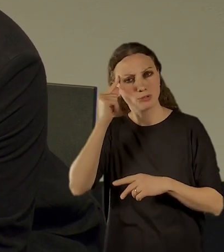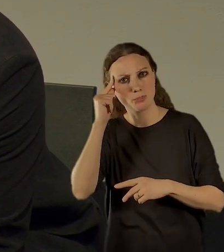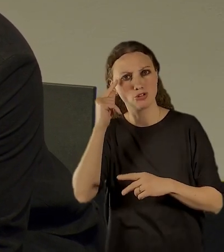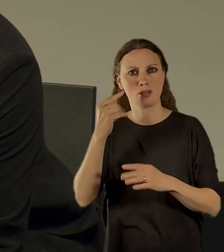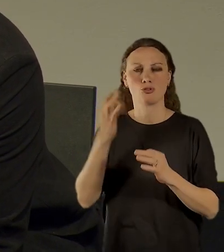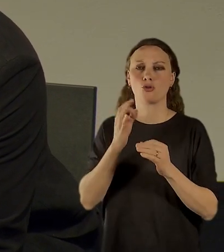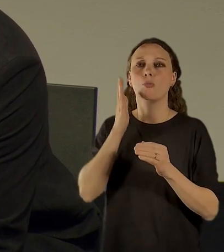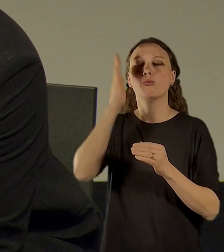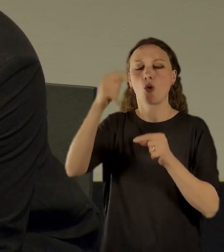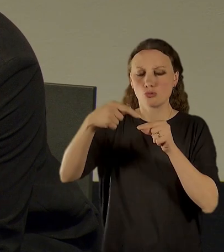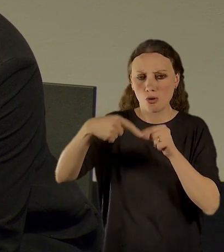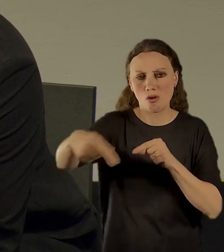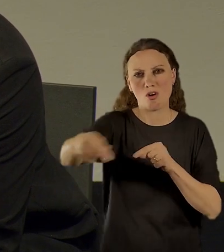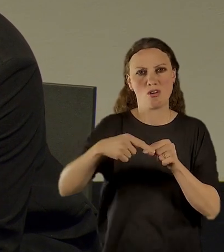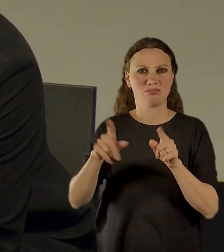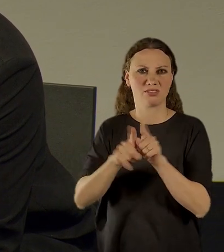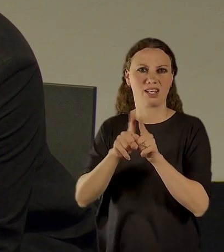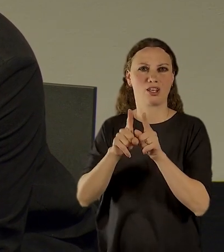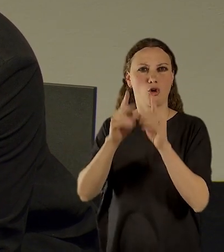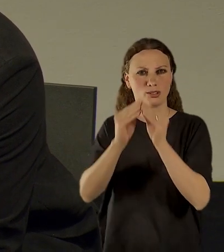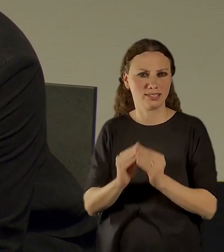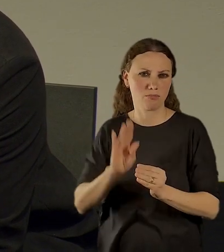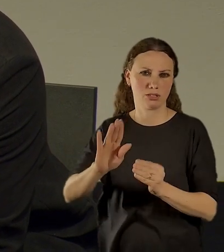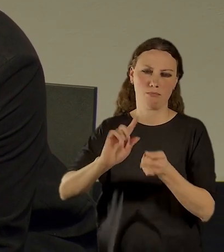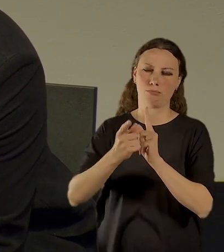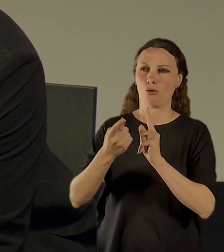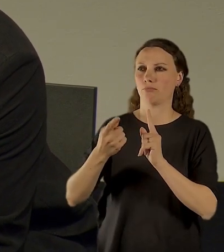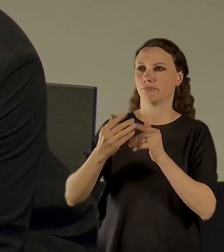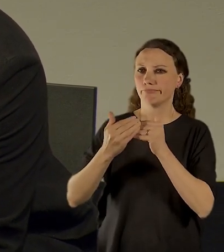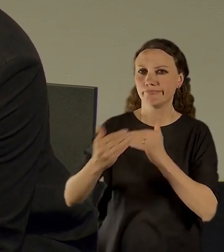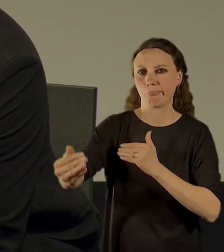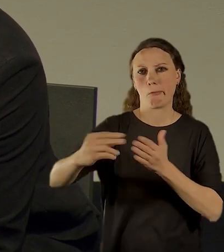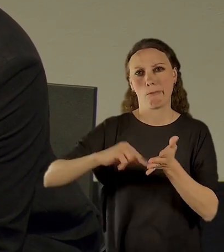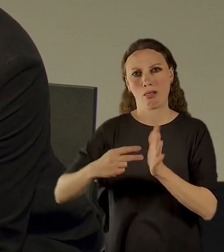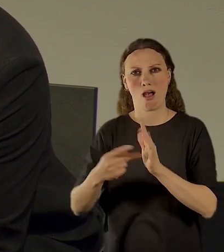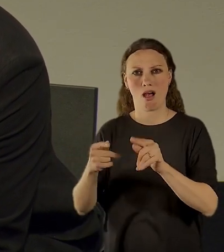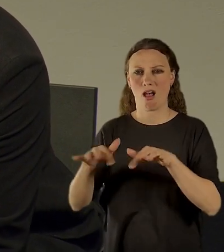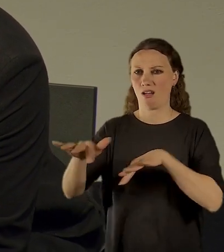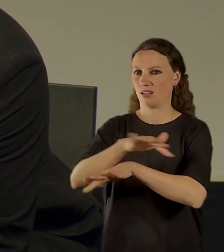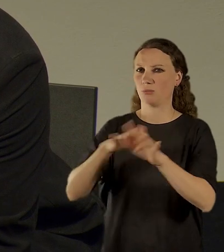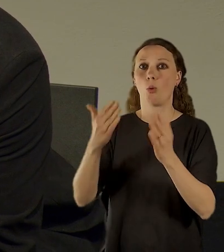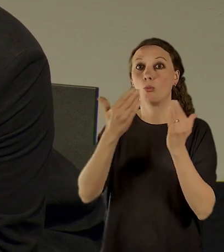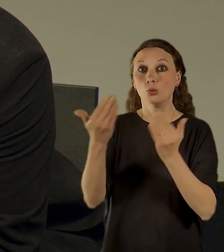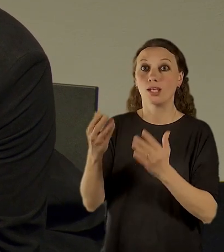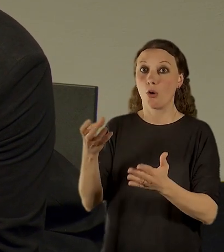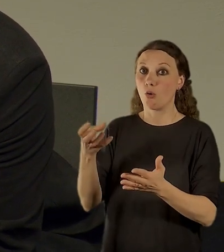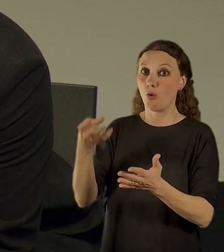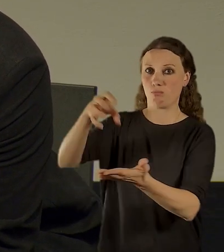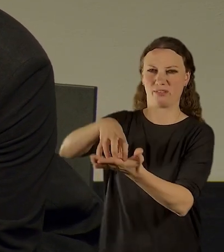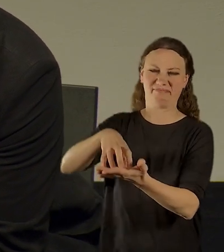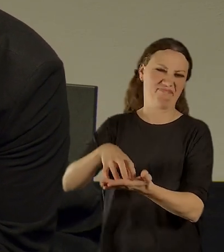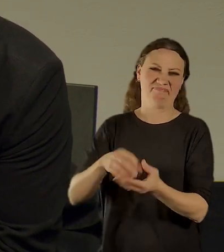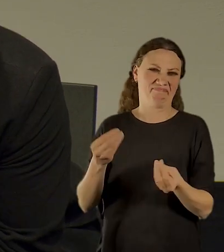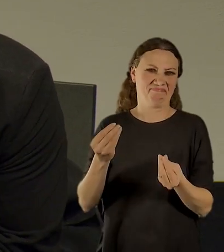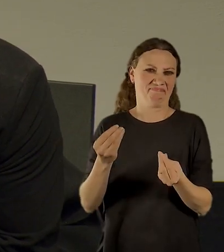řekněme, pestřejší. To muzeum mě osobně tam úplně nesedělo. Já